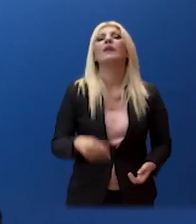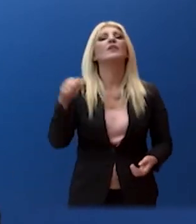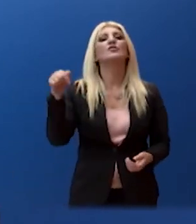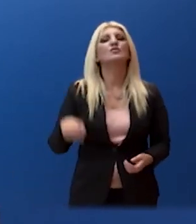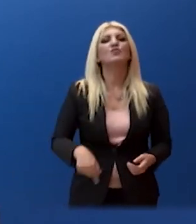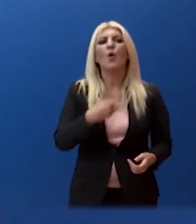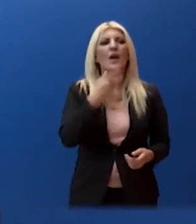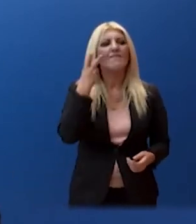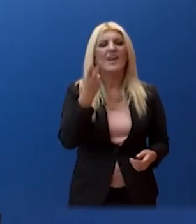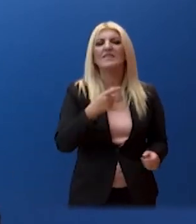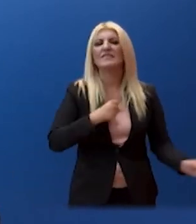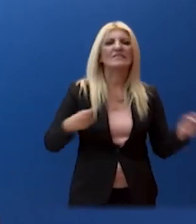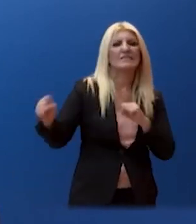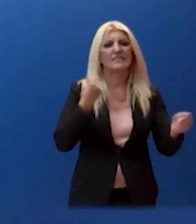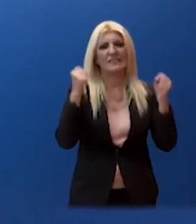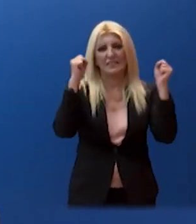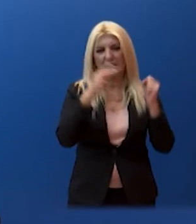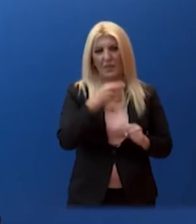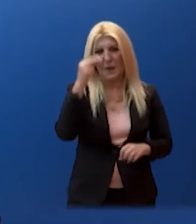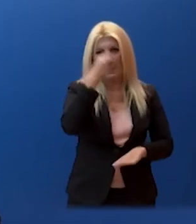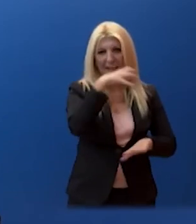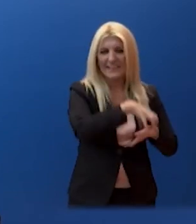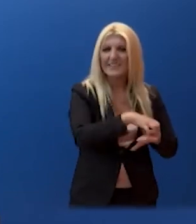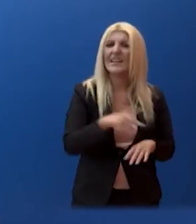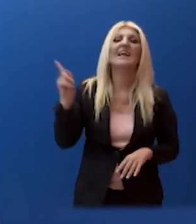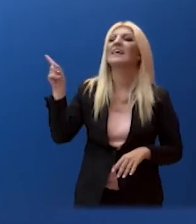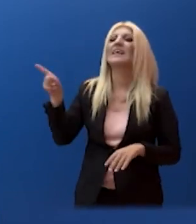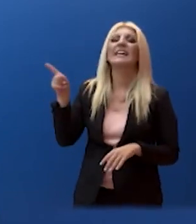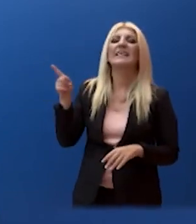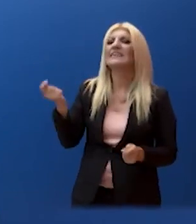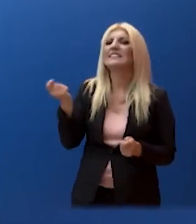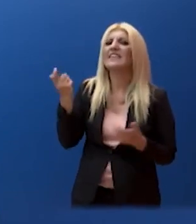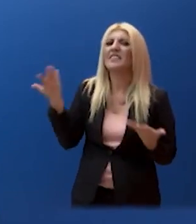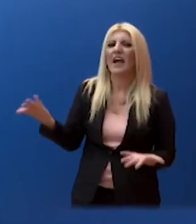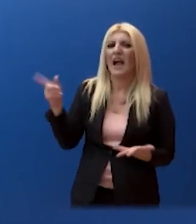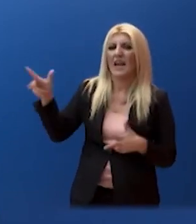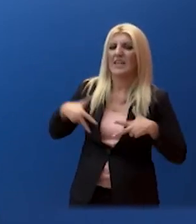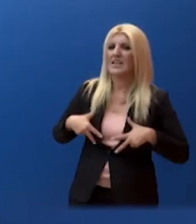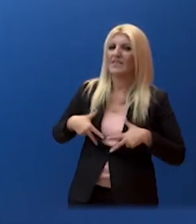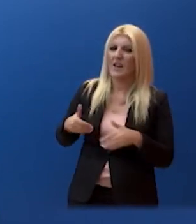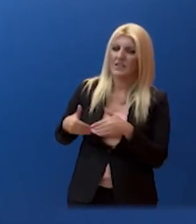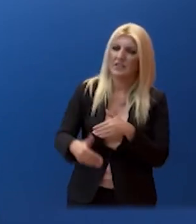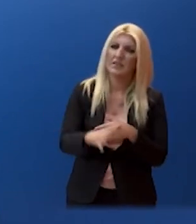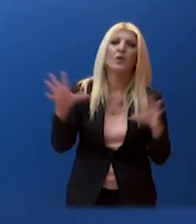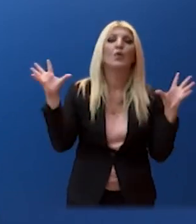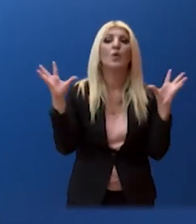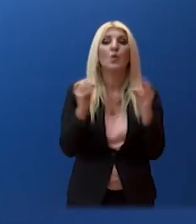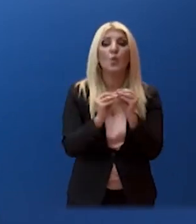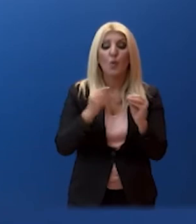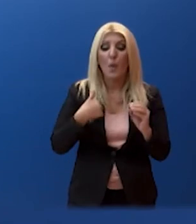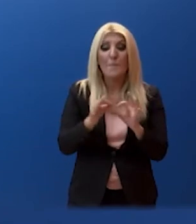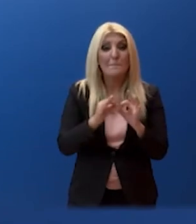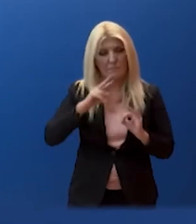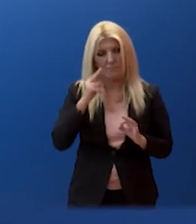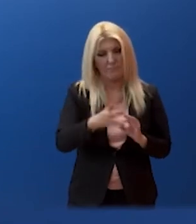Θα λάβει κάποια μέτρα η Πολιτεία για την προστασία της δημόσιας υγείας. Αυτή τη στιγμή τα μέτρα που έχουν να κάνουν με την προστασία της δημόσιας υγείας είναι